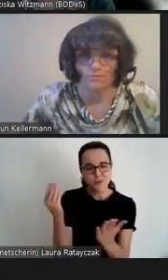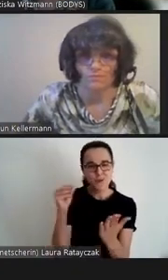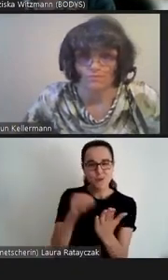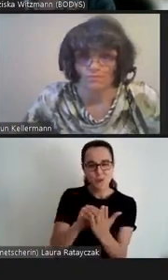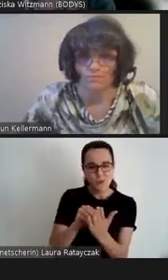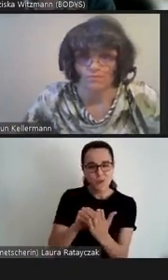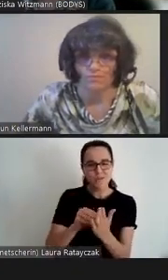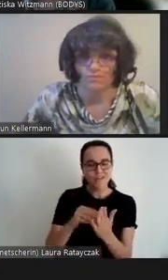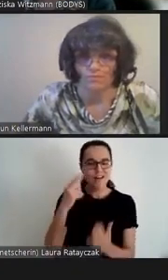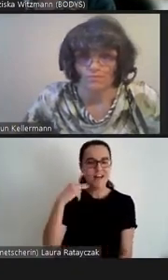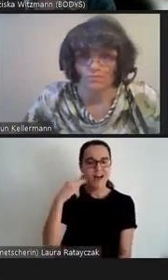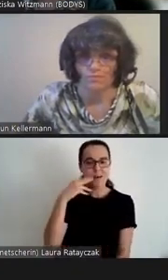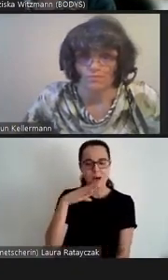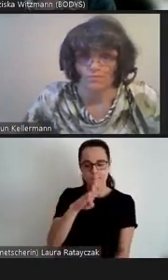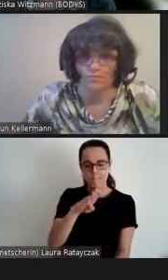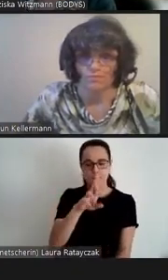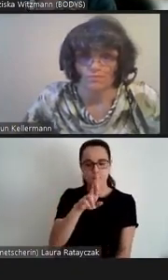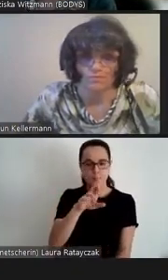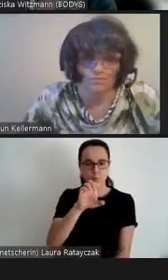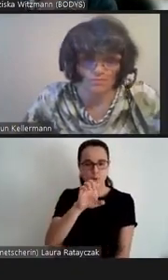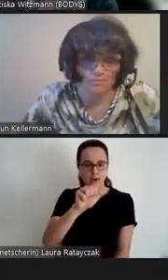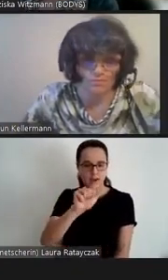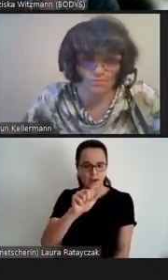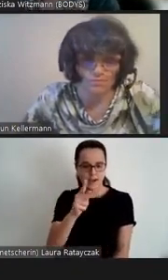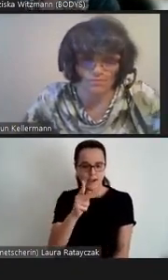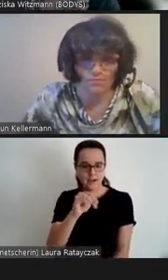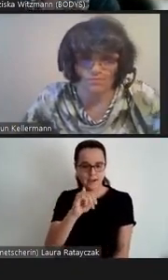wurde hier genannt.